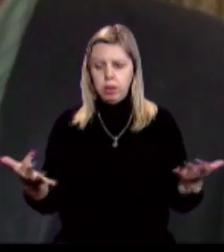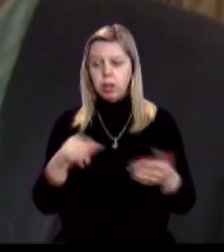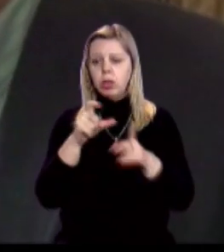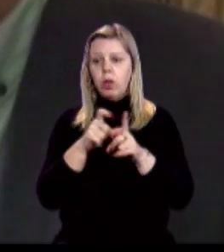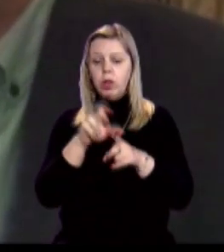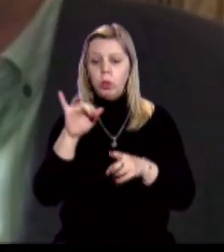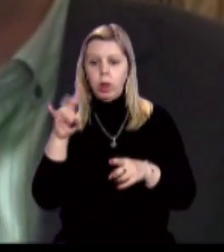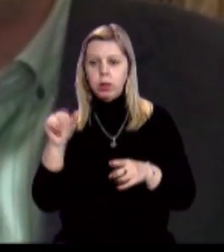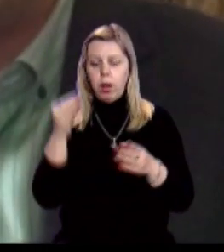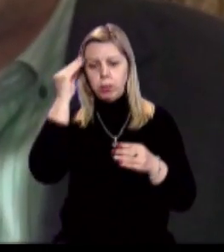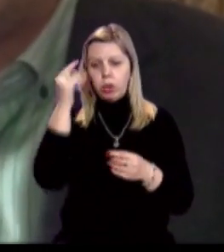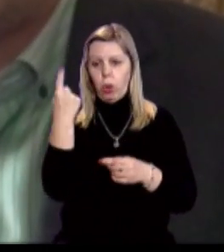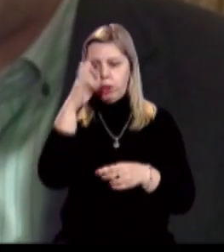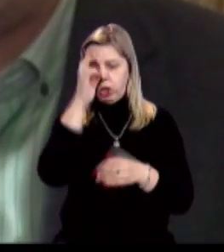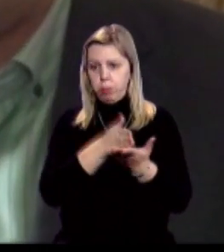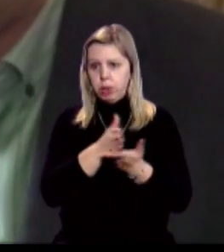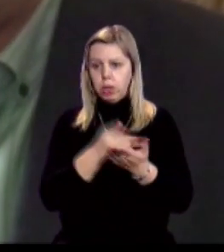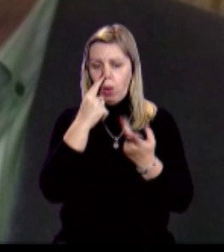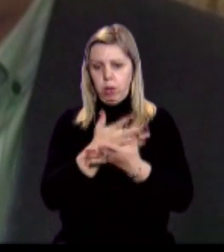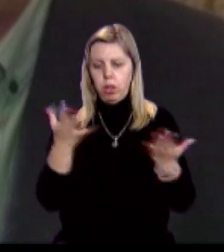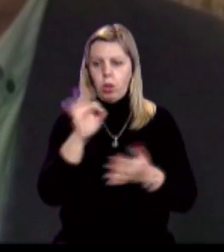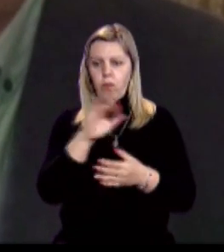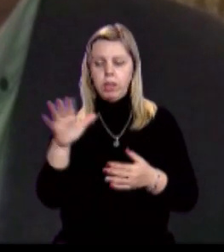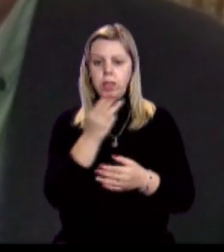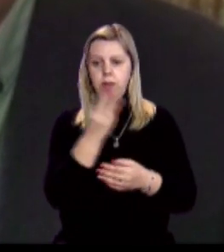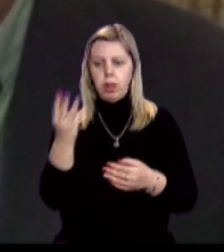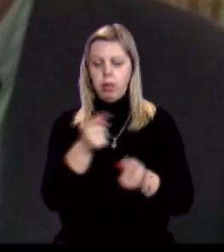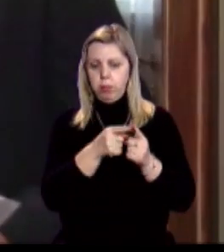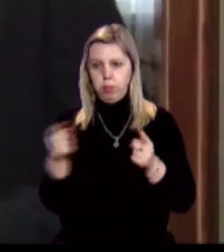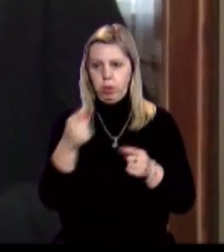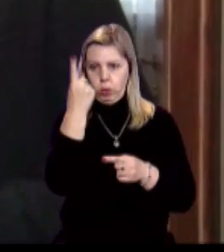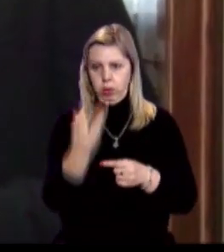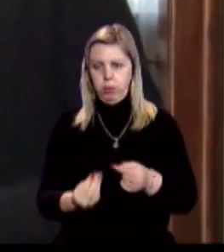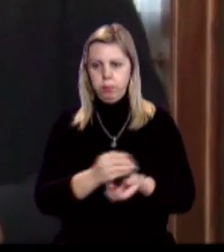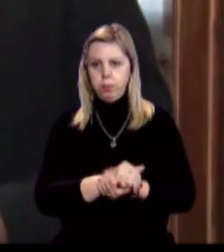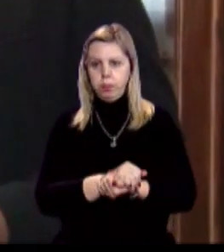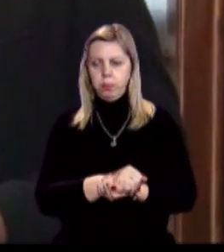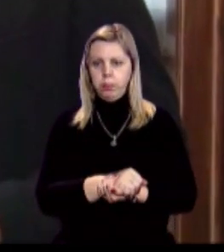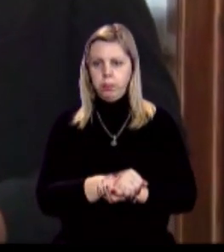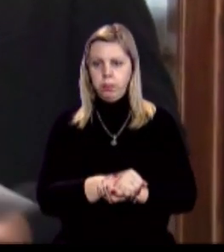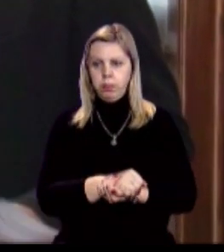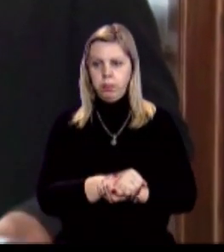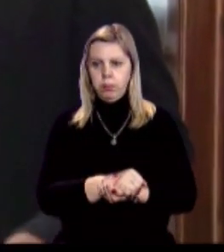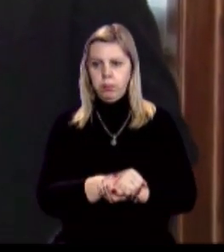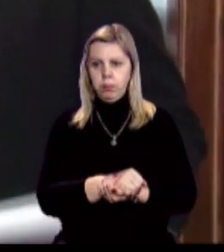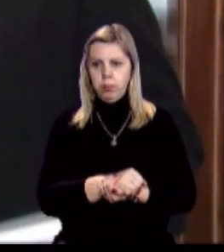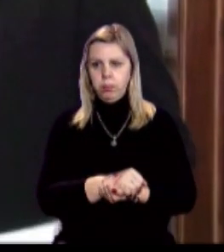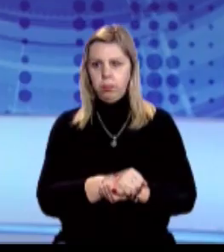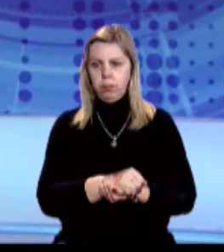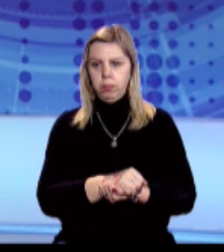словами Івана Дурана, позицію облдержадміністрації оприлюднять на офіційному сайті протягом доби. Андрій Андрусяк, Валерій Міхліченко – новини на